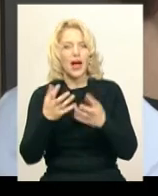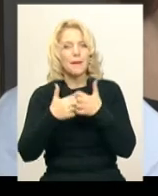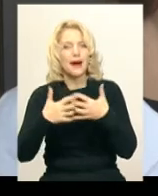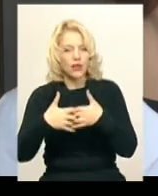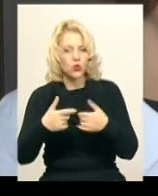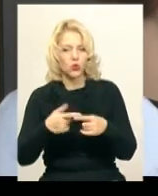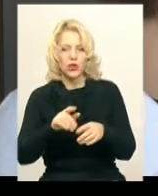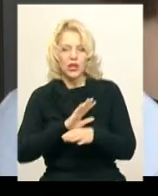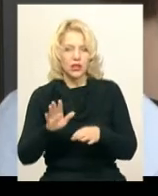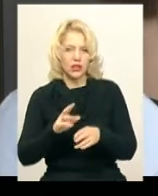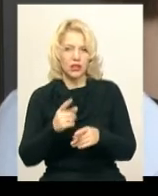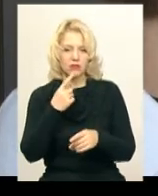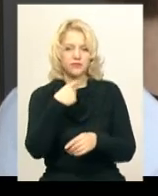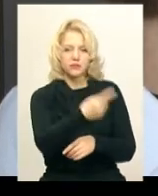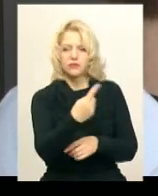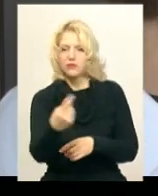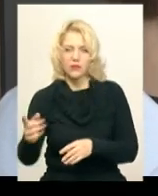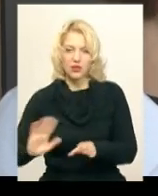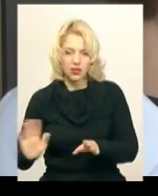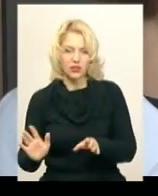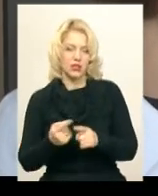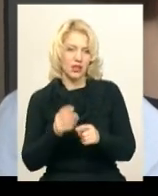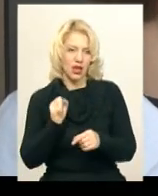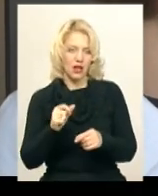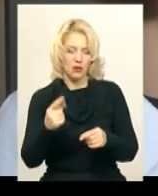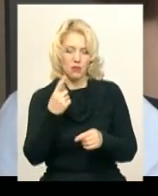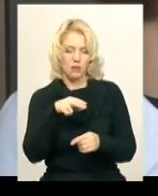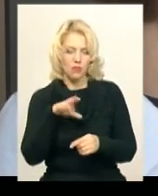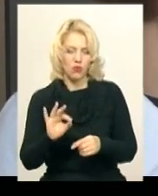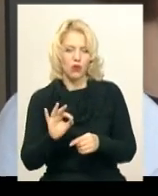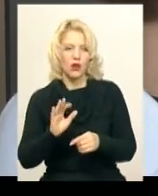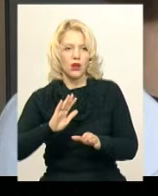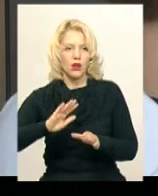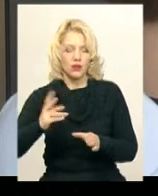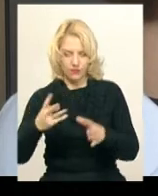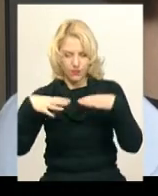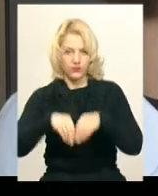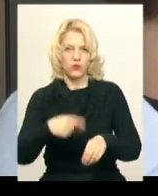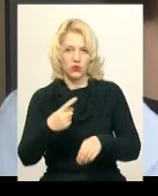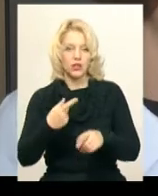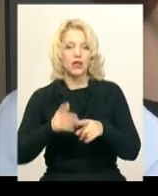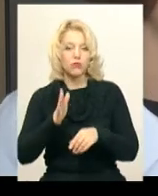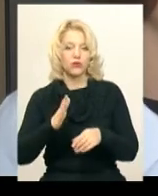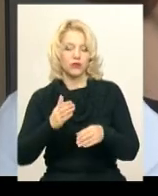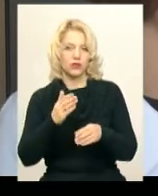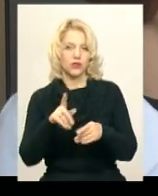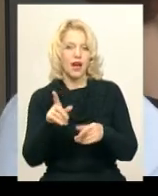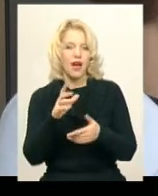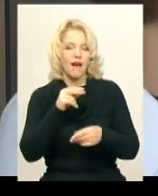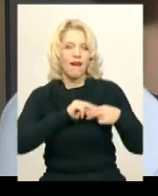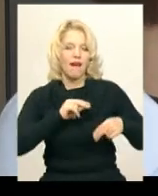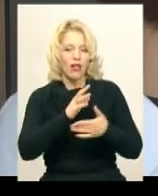для всіх мешканців міста Хмельницького. Потім кадровий ресурс можна буде також використати більш